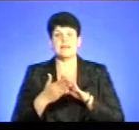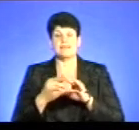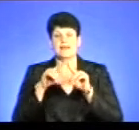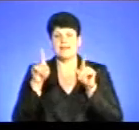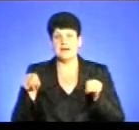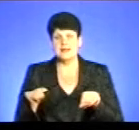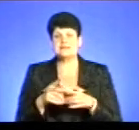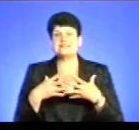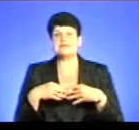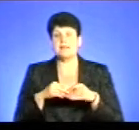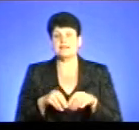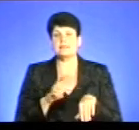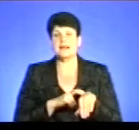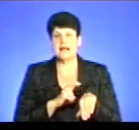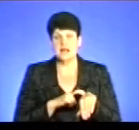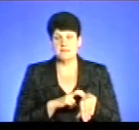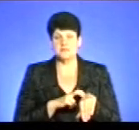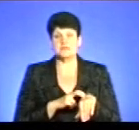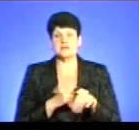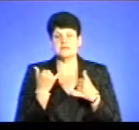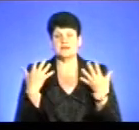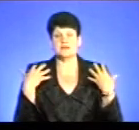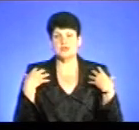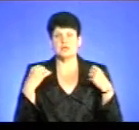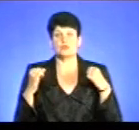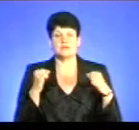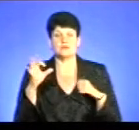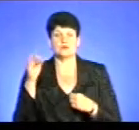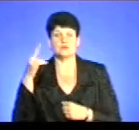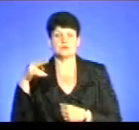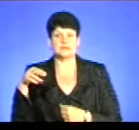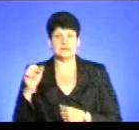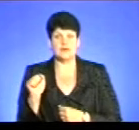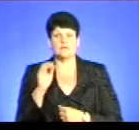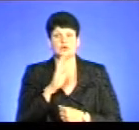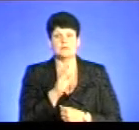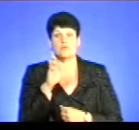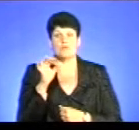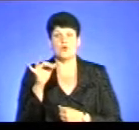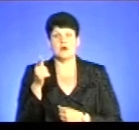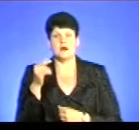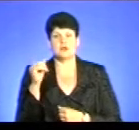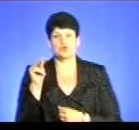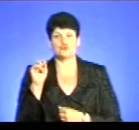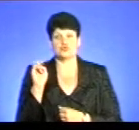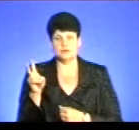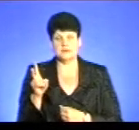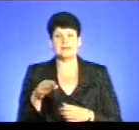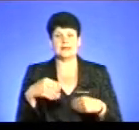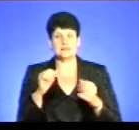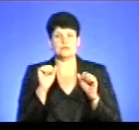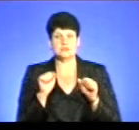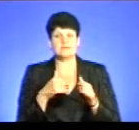лікарями. І у нашій студії начальник управління охорони здоров'я облдержадміністрації Володимир Богайчук. Режисера попрошу дати нам можливість